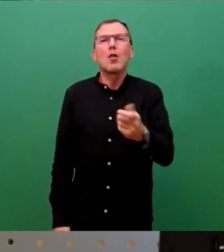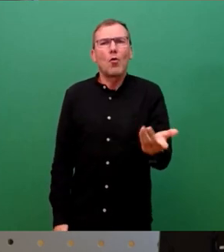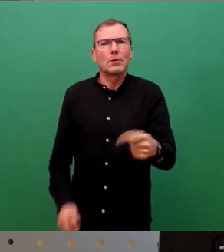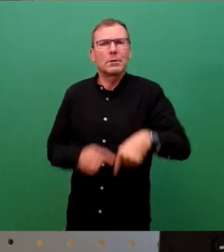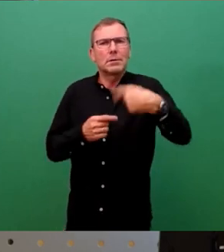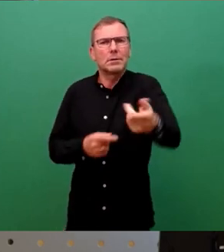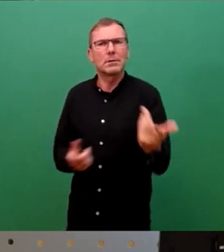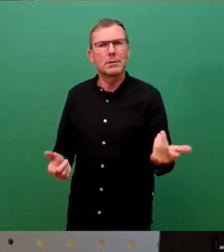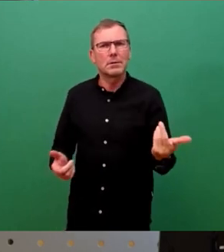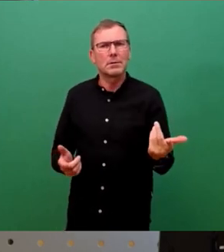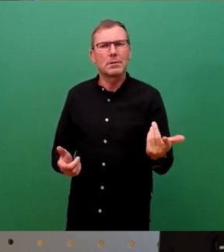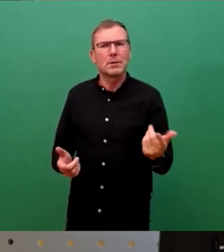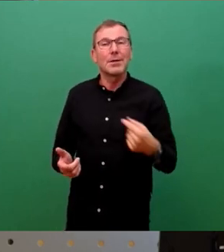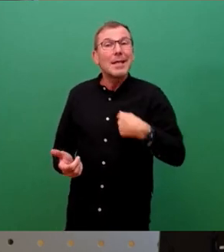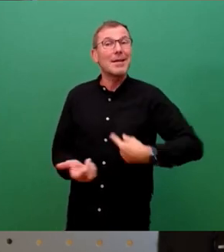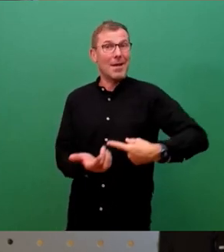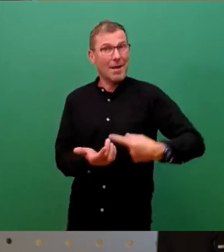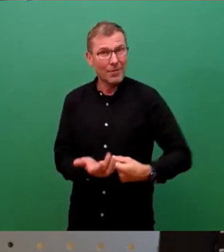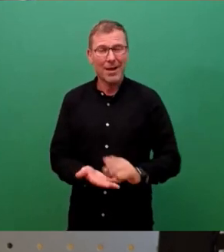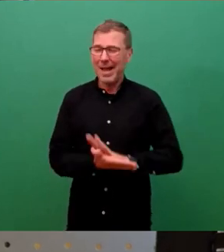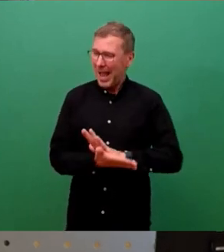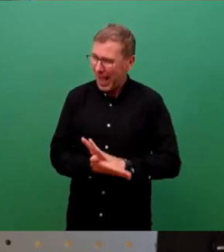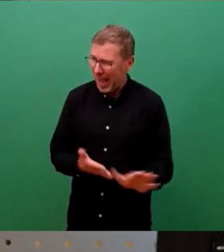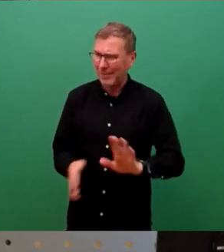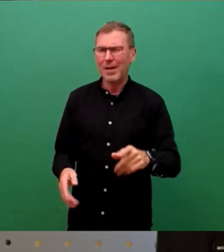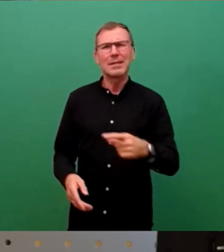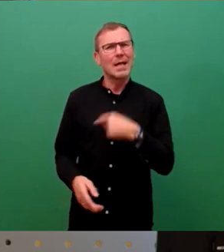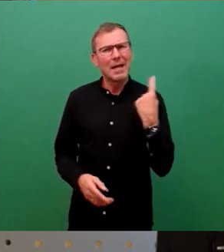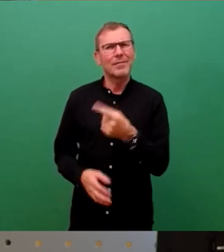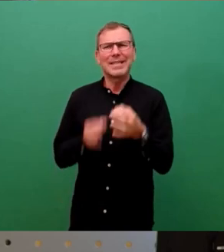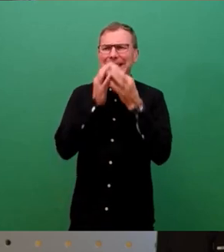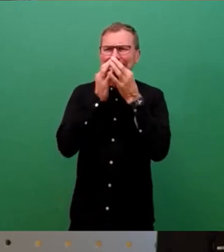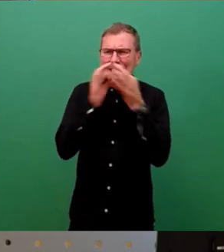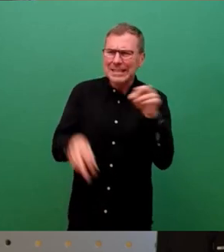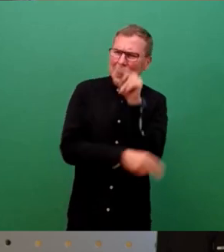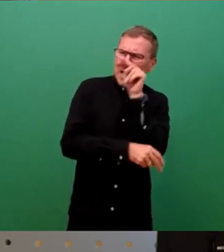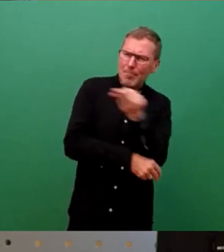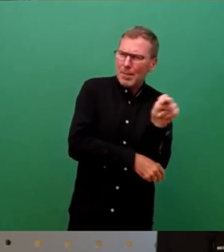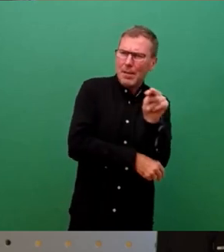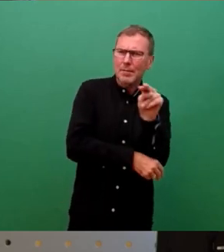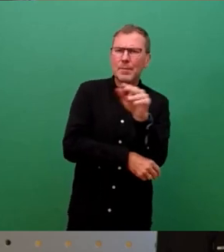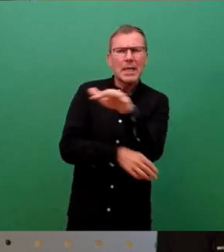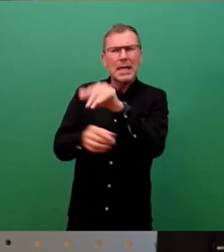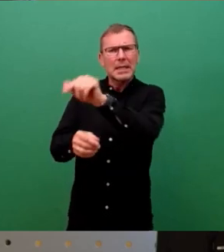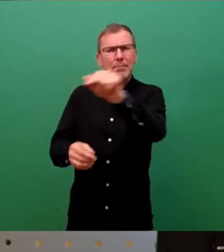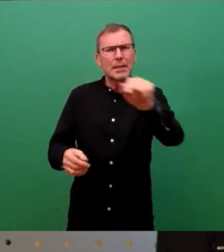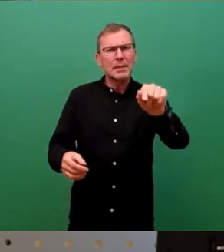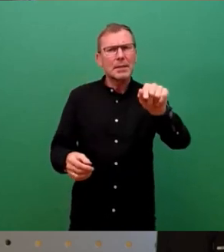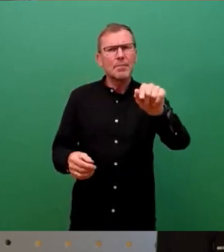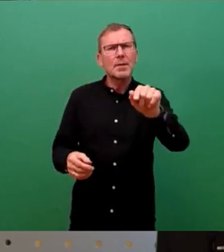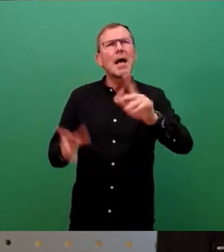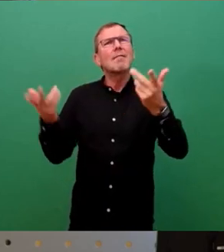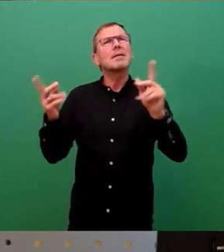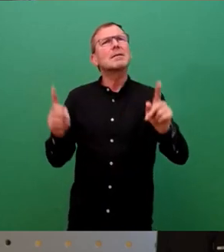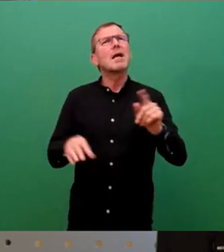weiter. Und was ich fordere, einfach, dass wir mal eine differenzierte Betrachtung von jedem Gebiet machen, was ist denn die ökonomisch und